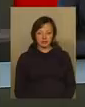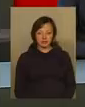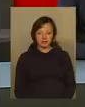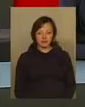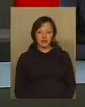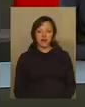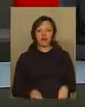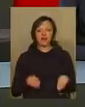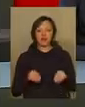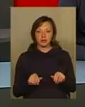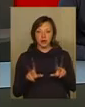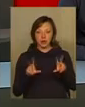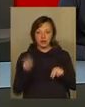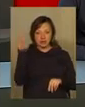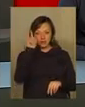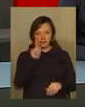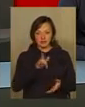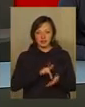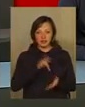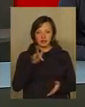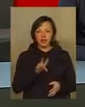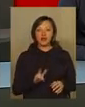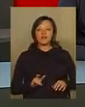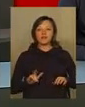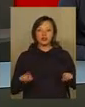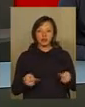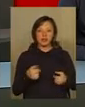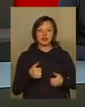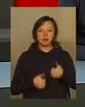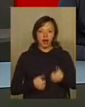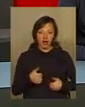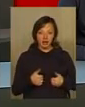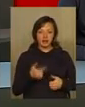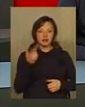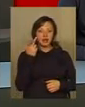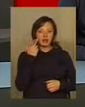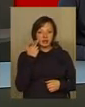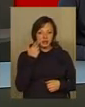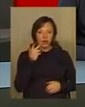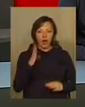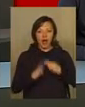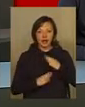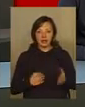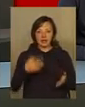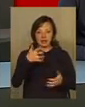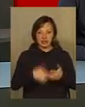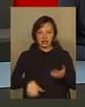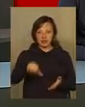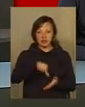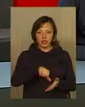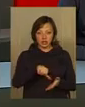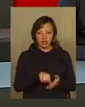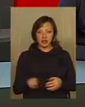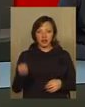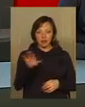На землі обіцяній, в самому її серці Єрусалимі влаштувалися змагання з традиційного карате серед спортсменів Старого світу, до